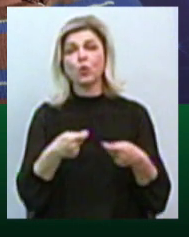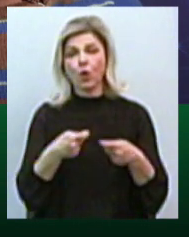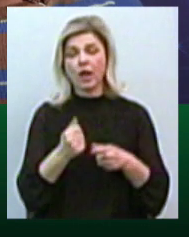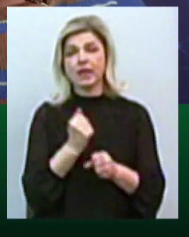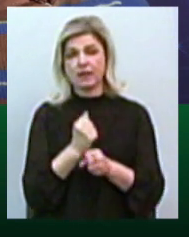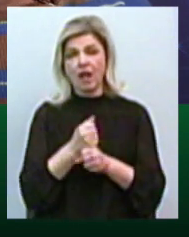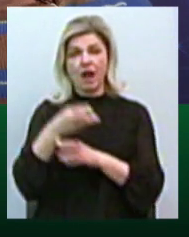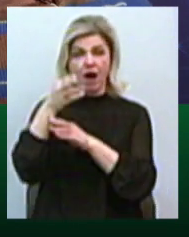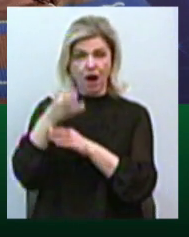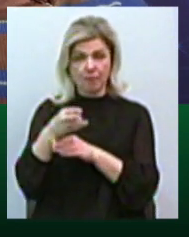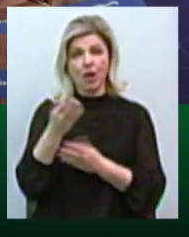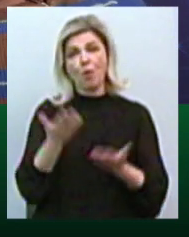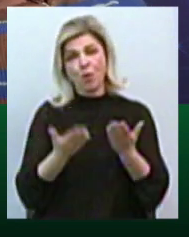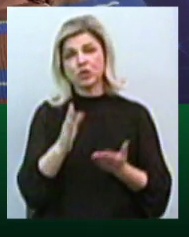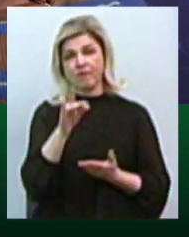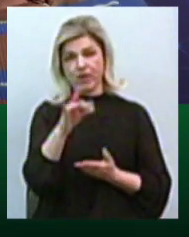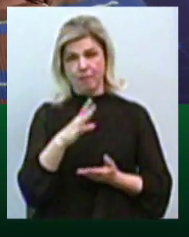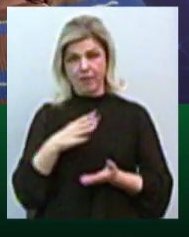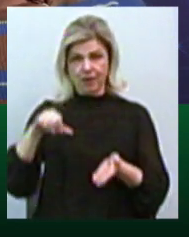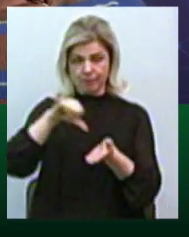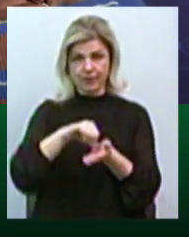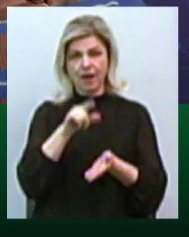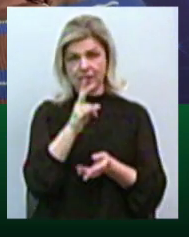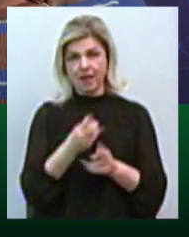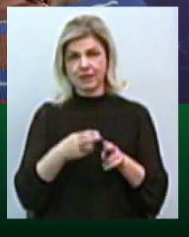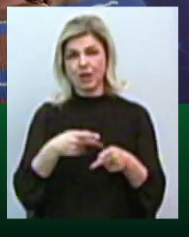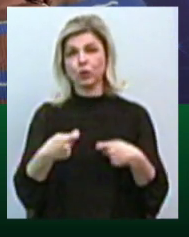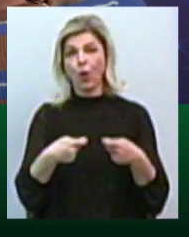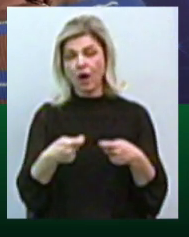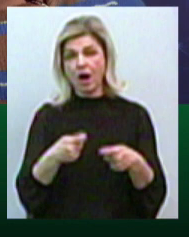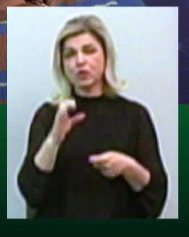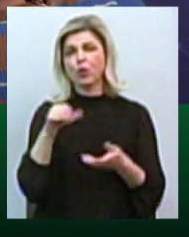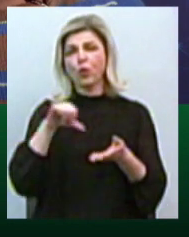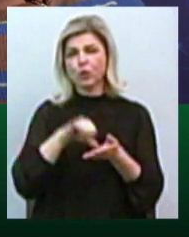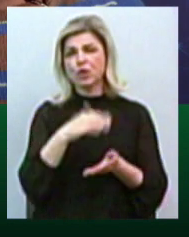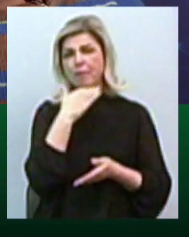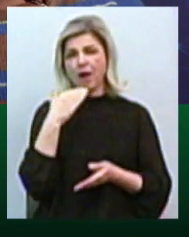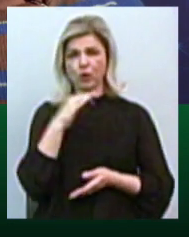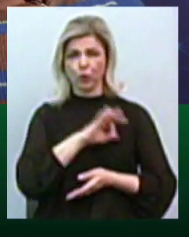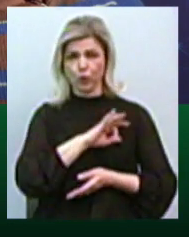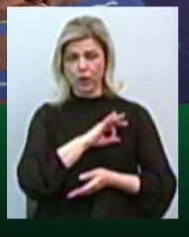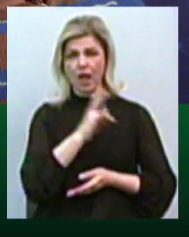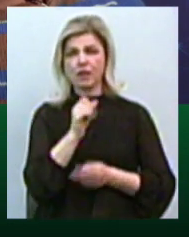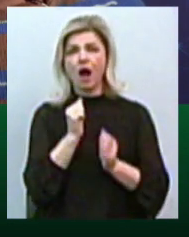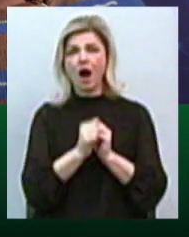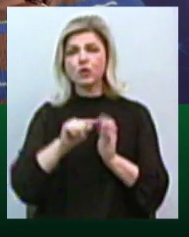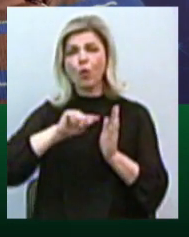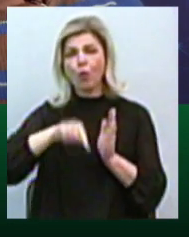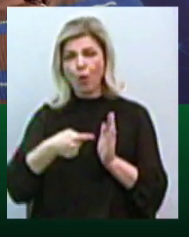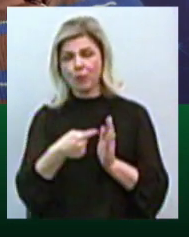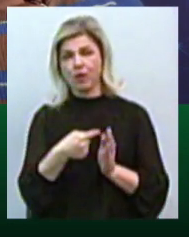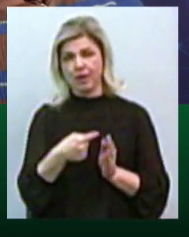камерами, можливо, і ви там були на цих торгах. З участю багатьох юристів, там на кожну кому дихали